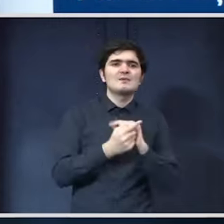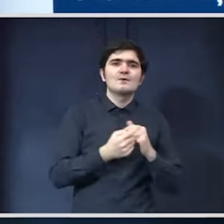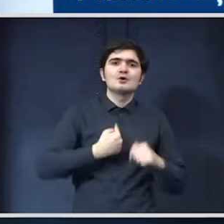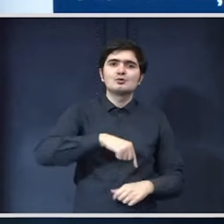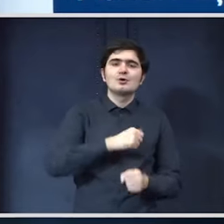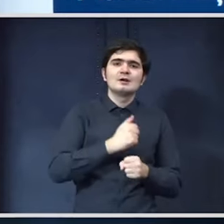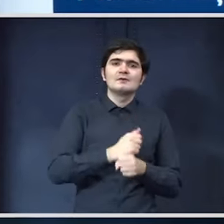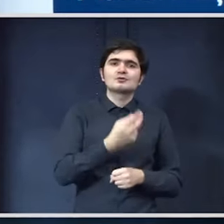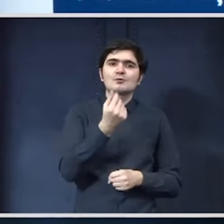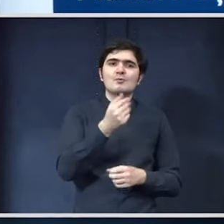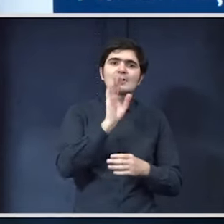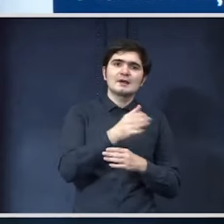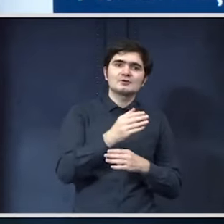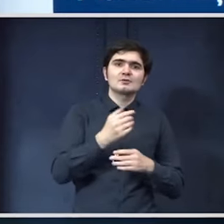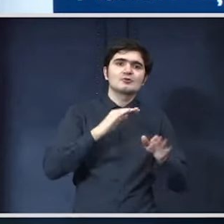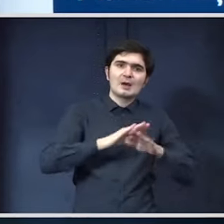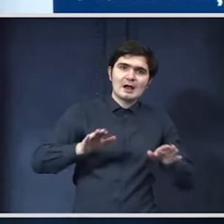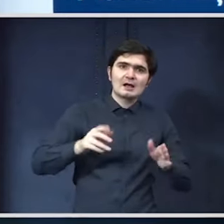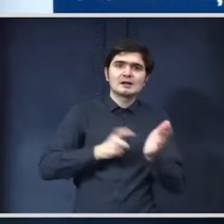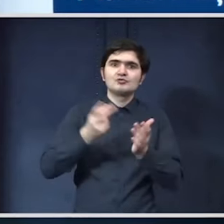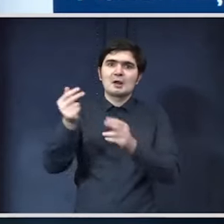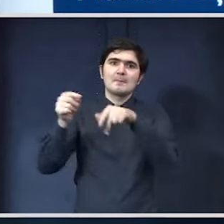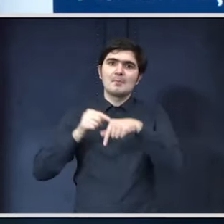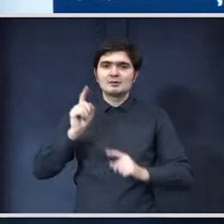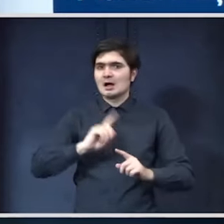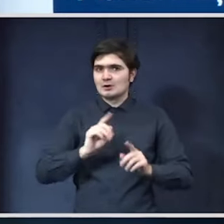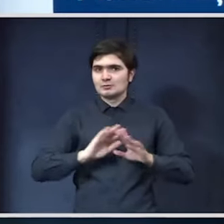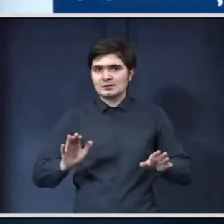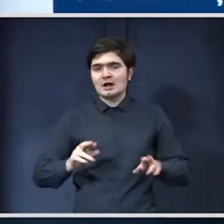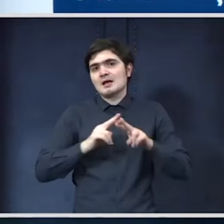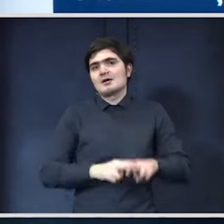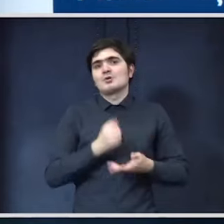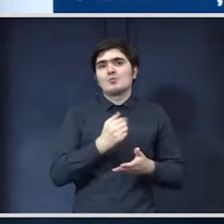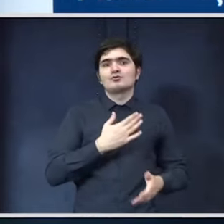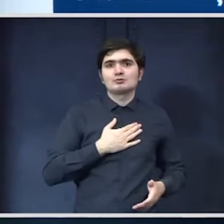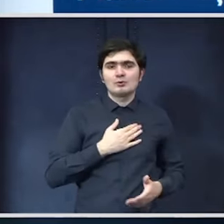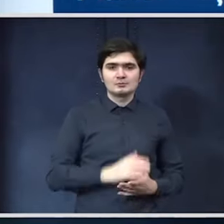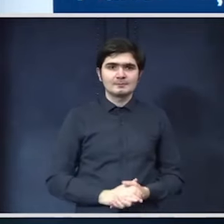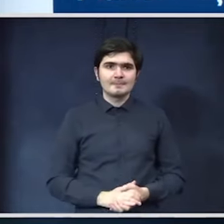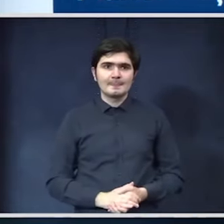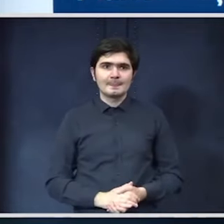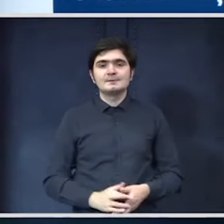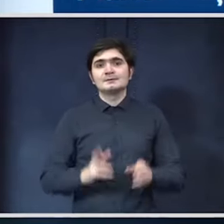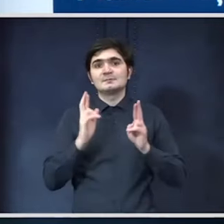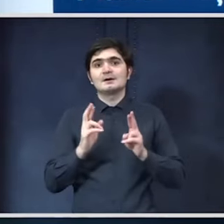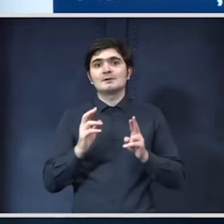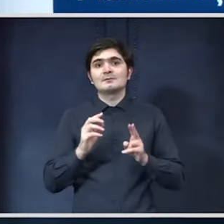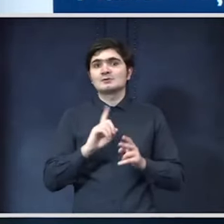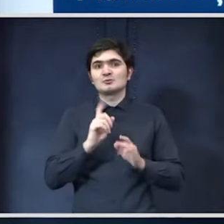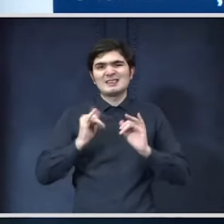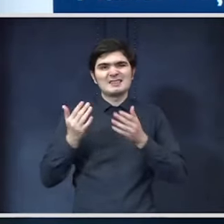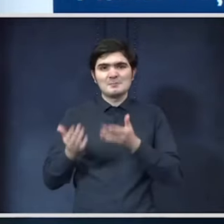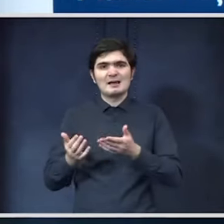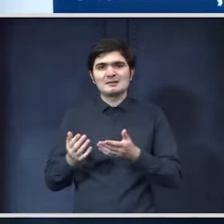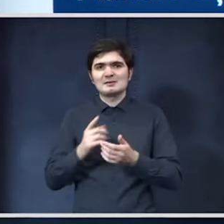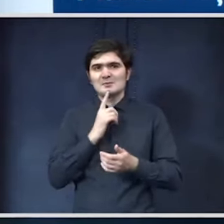bani național și când le avem gata cerem bani pe ei dacă nu sunt gata nu cerem bani pe ei rămân pe buget și sperăm să fie cât mai puțin asemenea